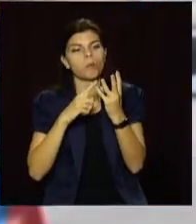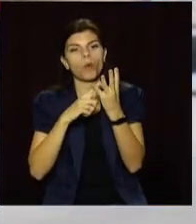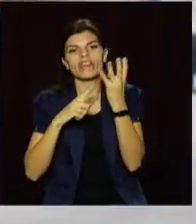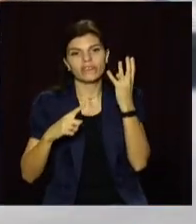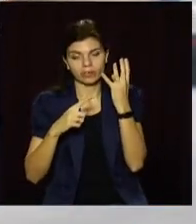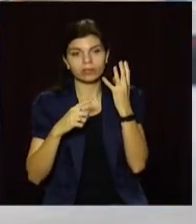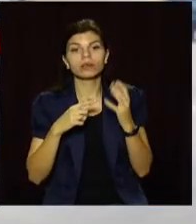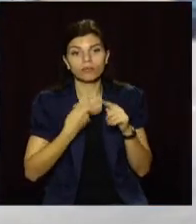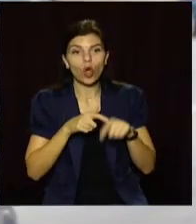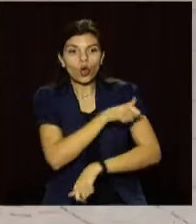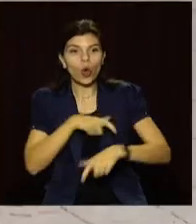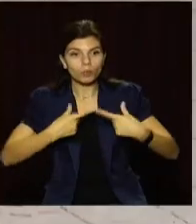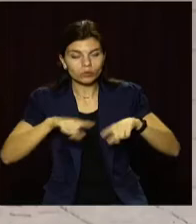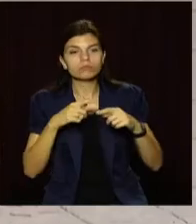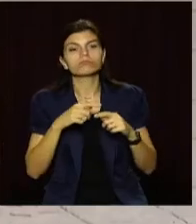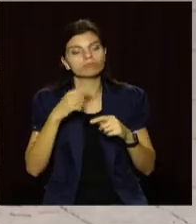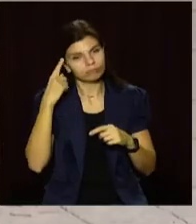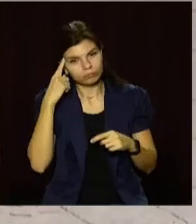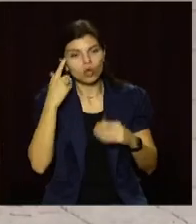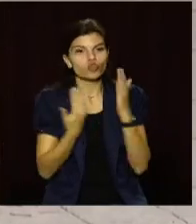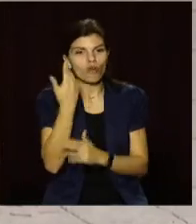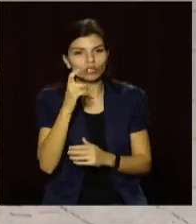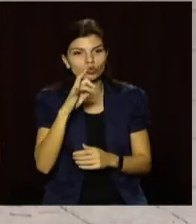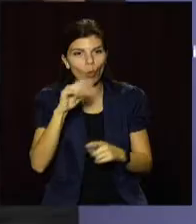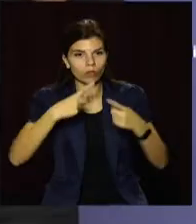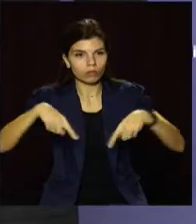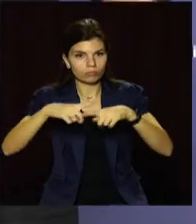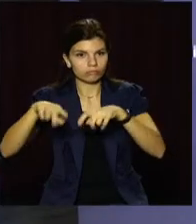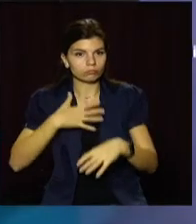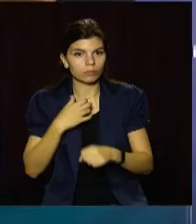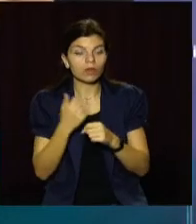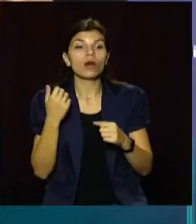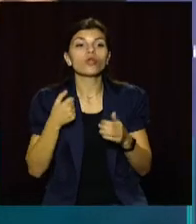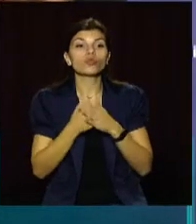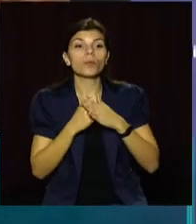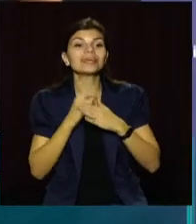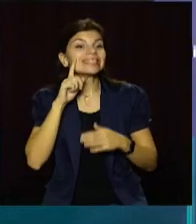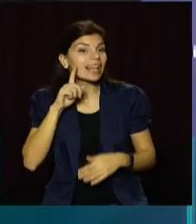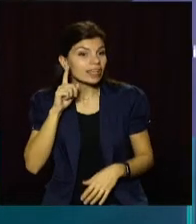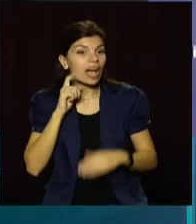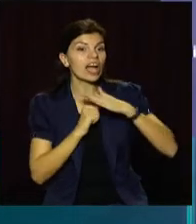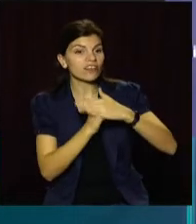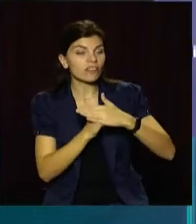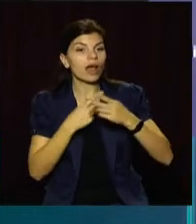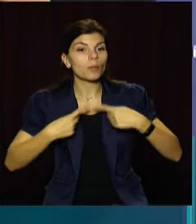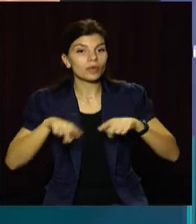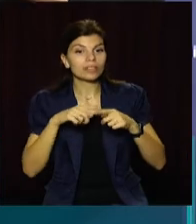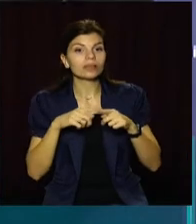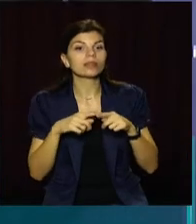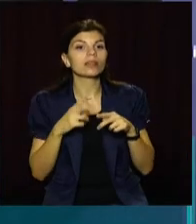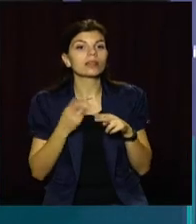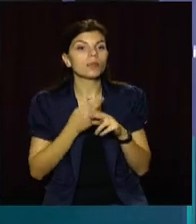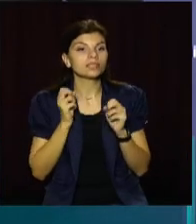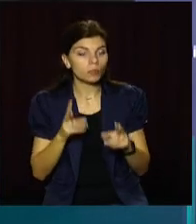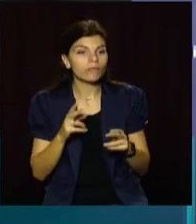ТЕПНС підтвердила нові карантинні зони. До базового зеленого рівня епідемічної небезпеки